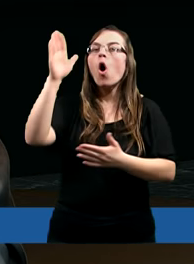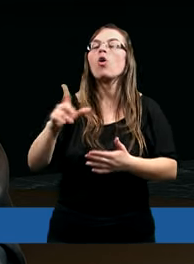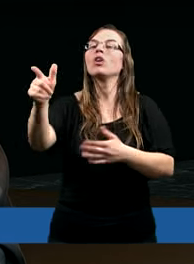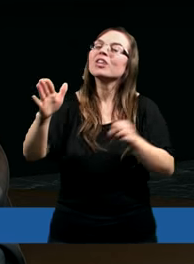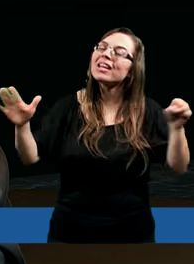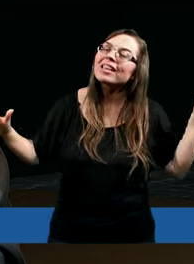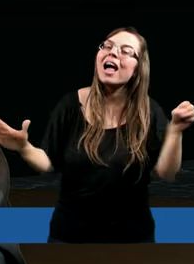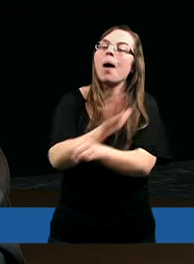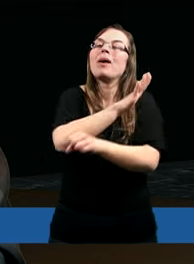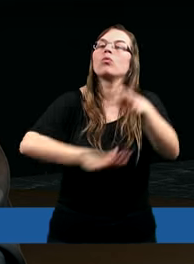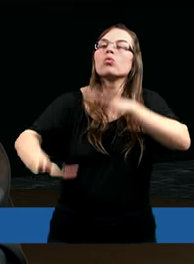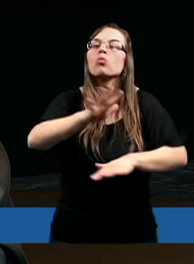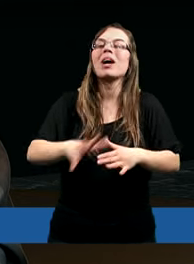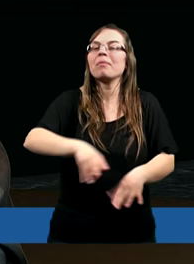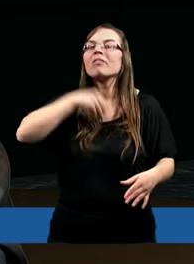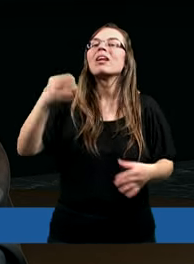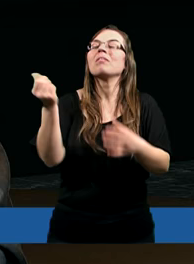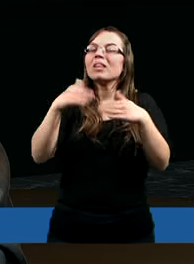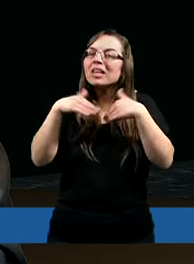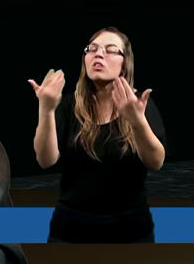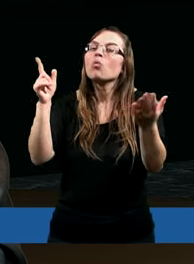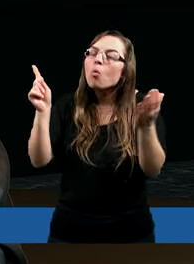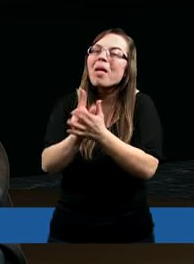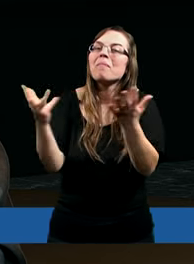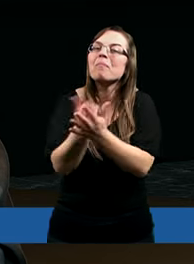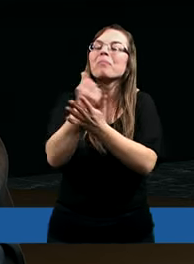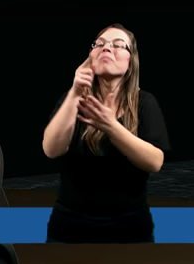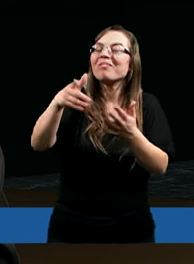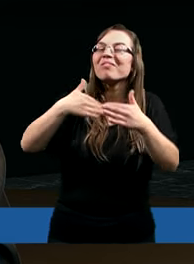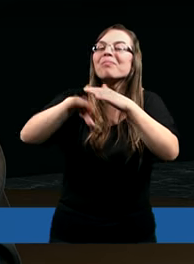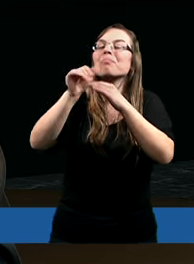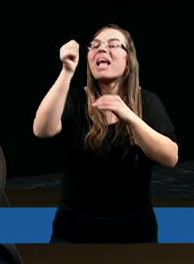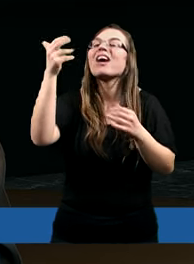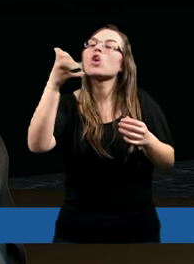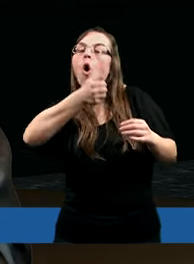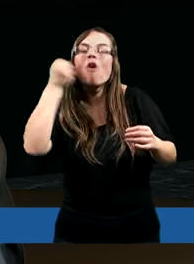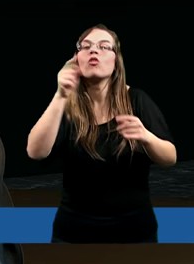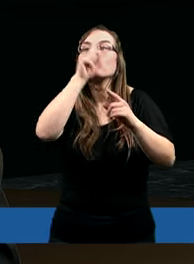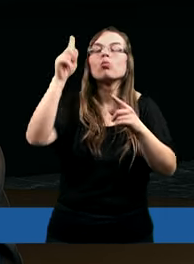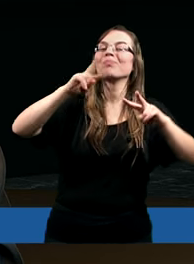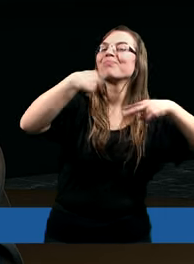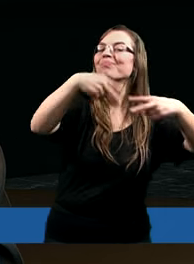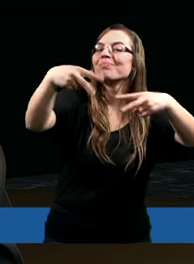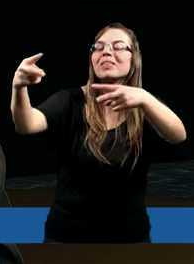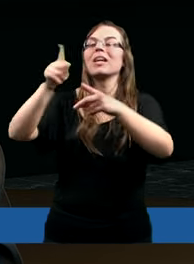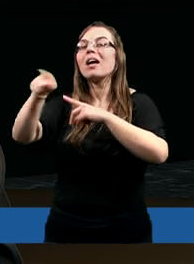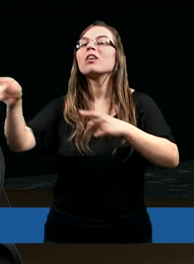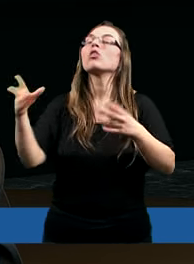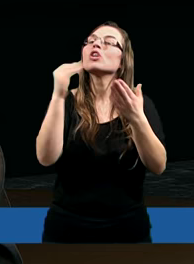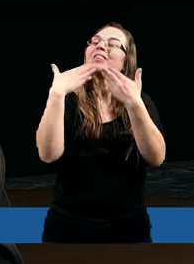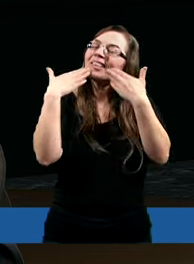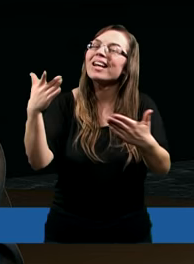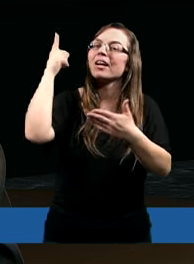napełnieni Duchem Świętym, żeby wydawać te piękne owoce, które czasem niektórzy nazywają uczynkami. Te